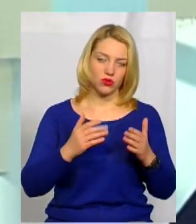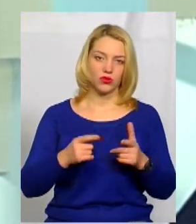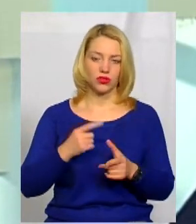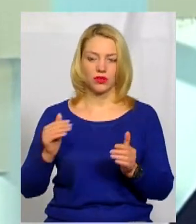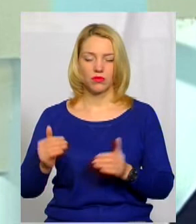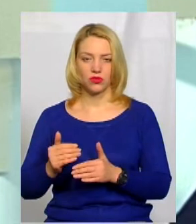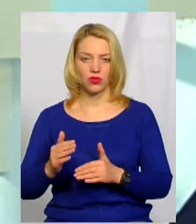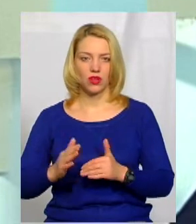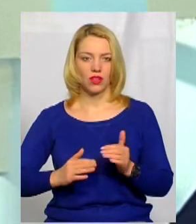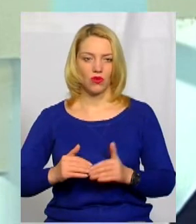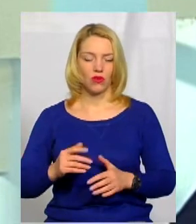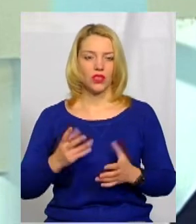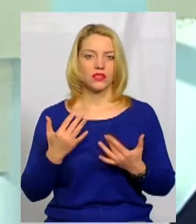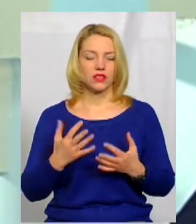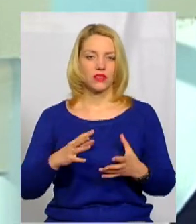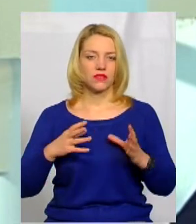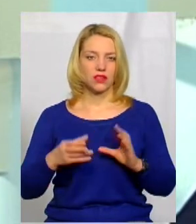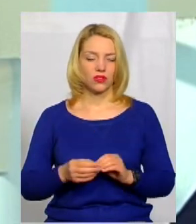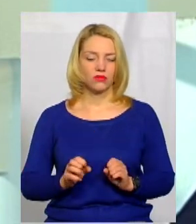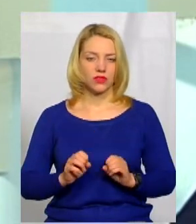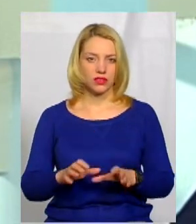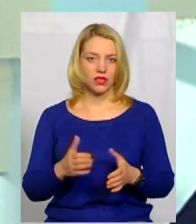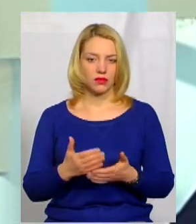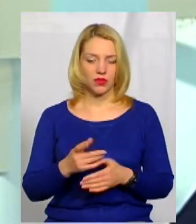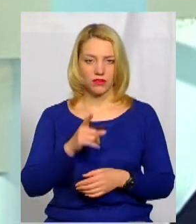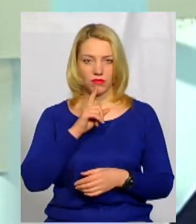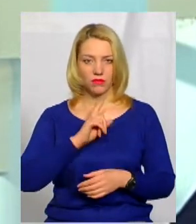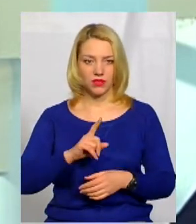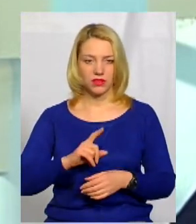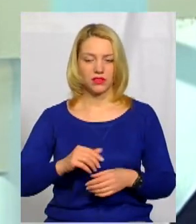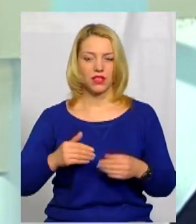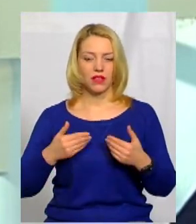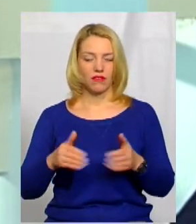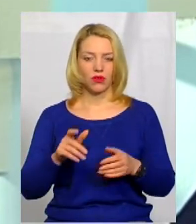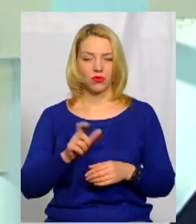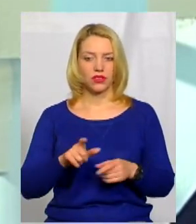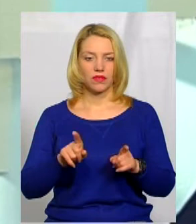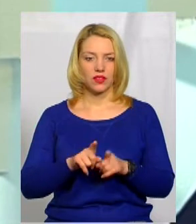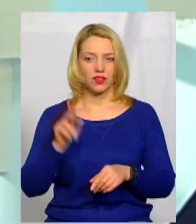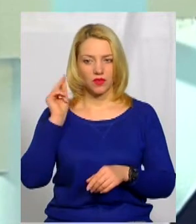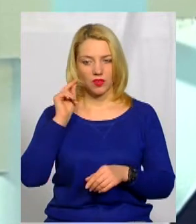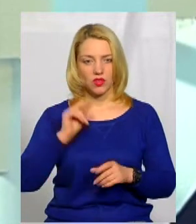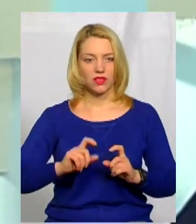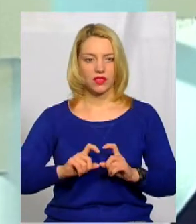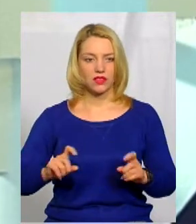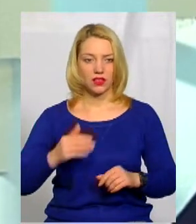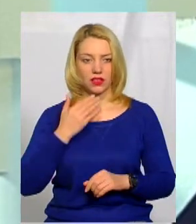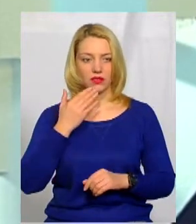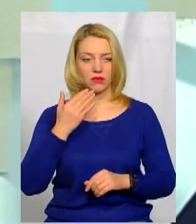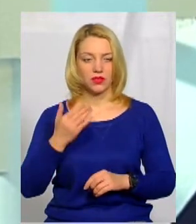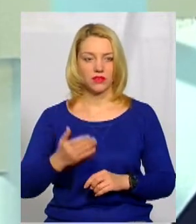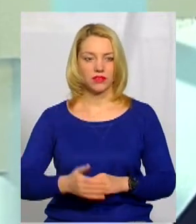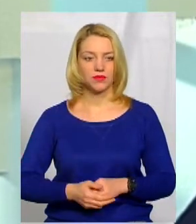І скільки загалом здає, ну, наприкладу, в місяць випускників таких навчальних закладів, пані Вікторі?